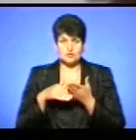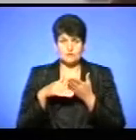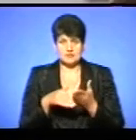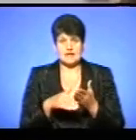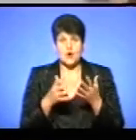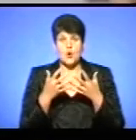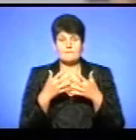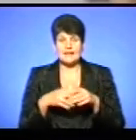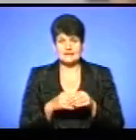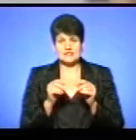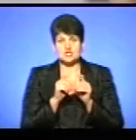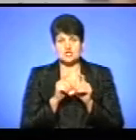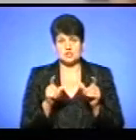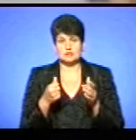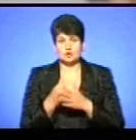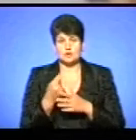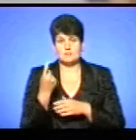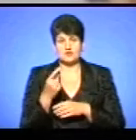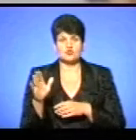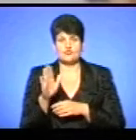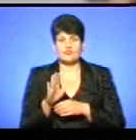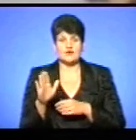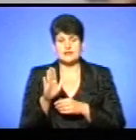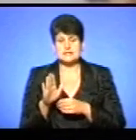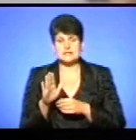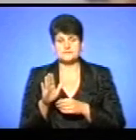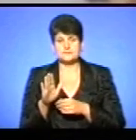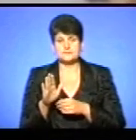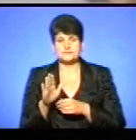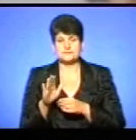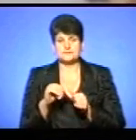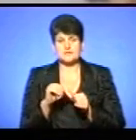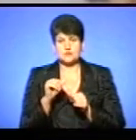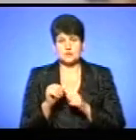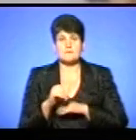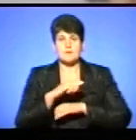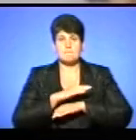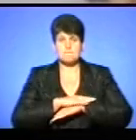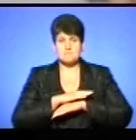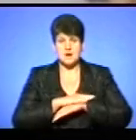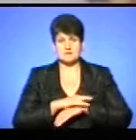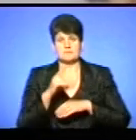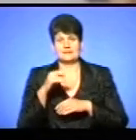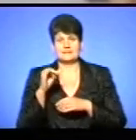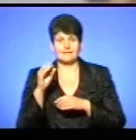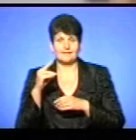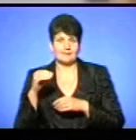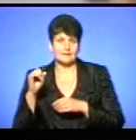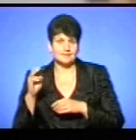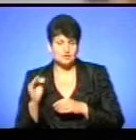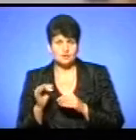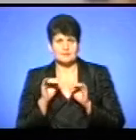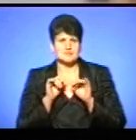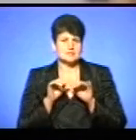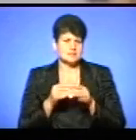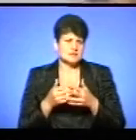обладнання шкіл до 1 вересня, зокрема партами, дидактичними засобами і